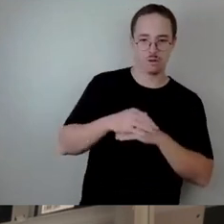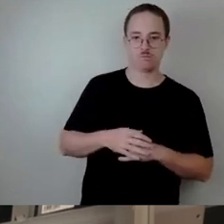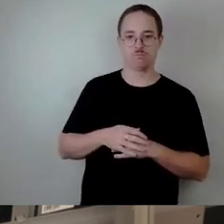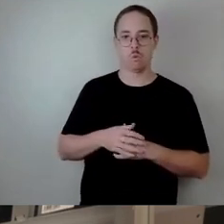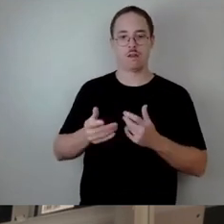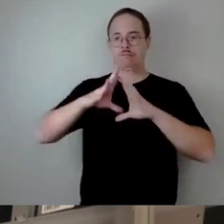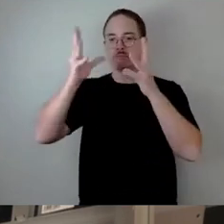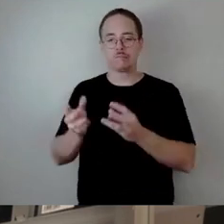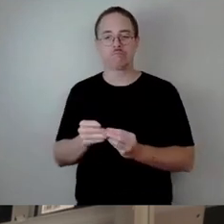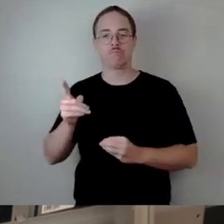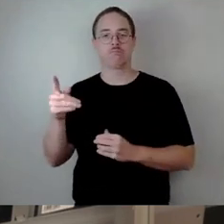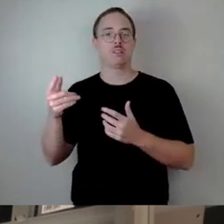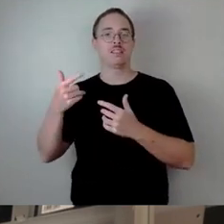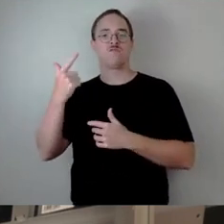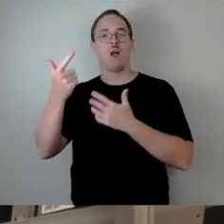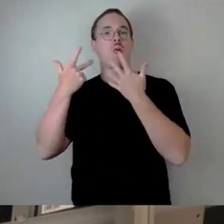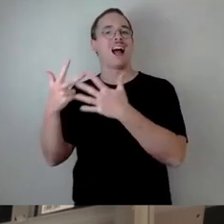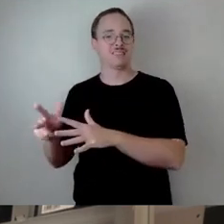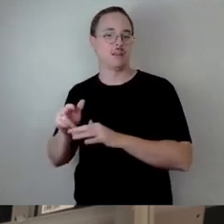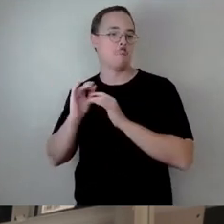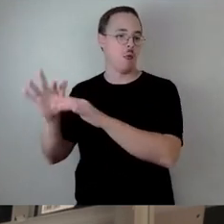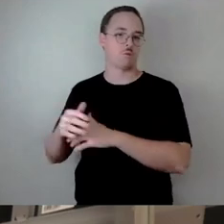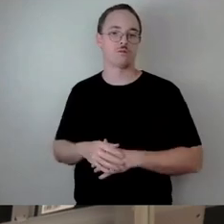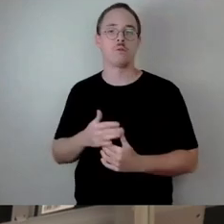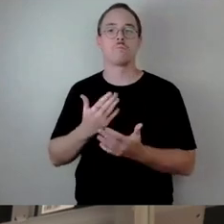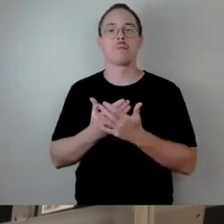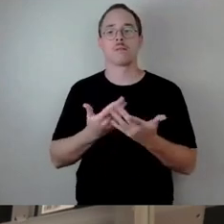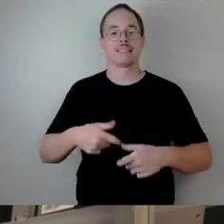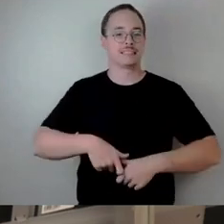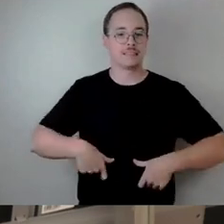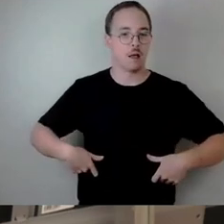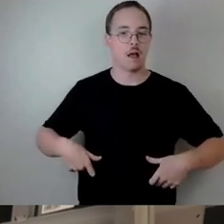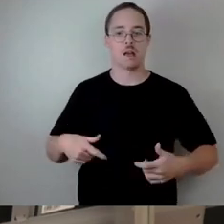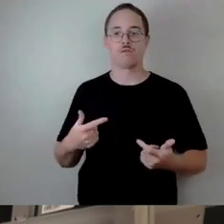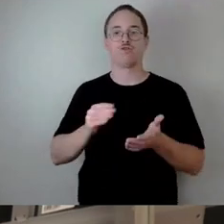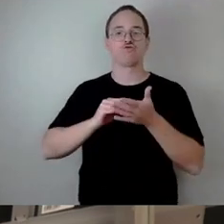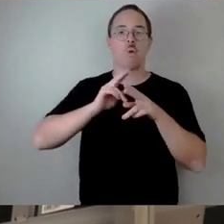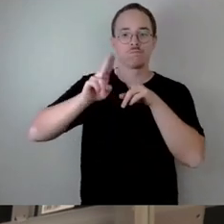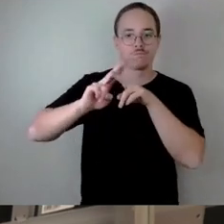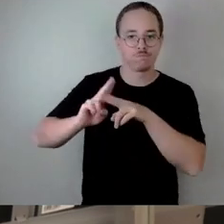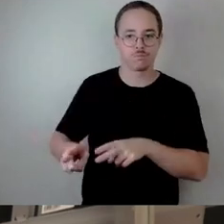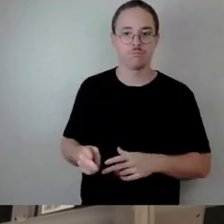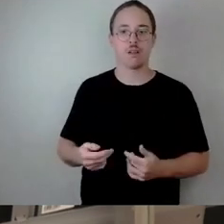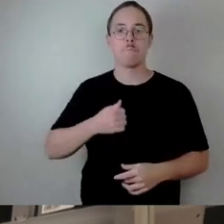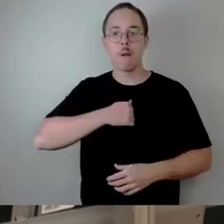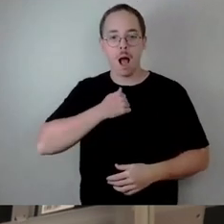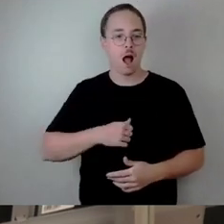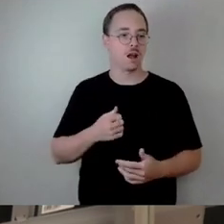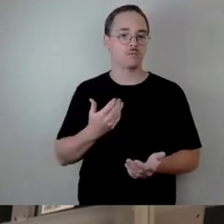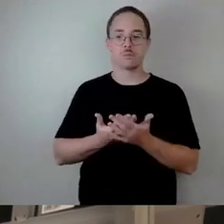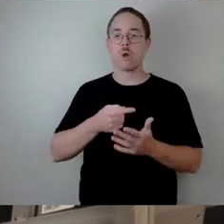vielleicht bei Schulsanierungen, bei Kindergärten, beim Thema Bädern. Oder wir hatten heute zwei Stunden die Diskussion über